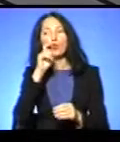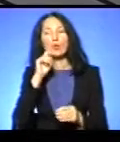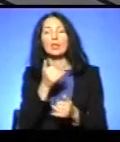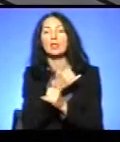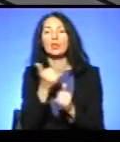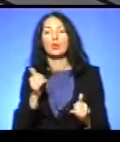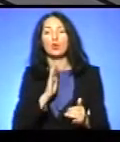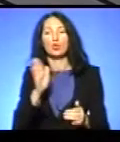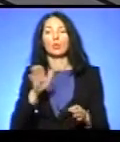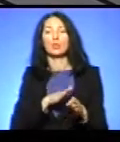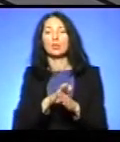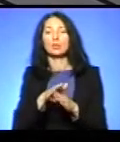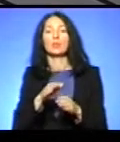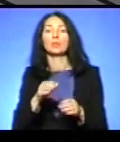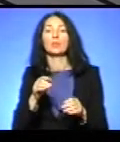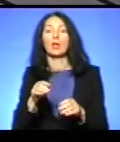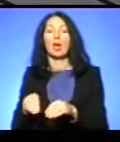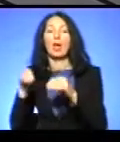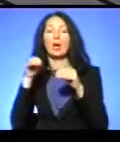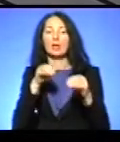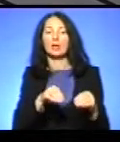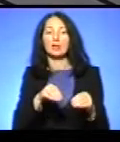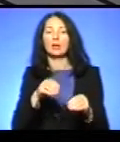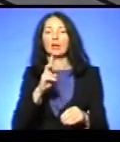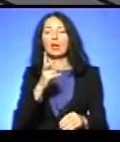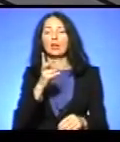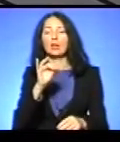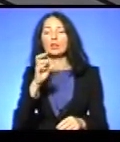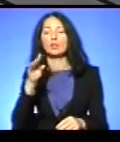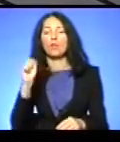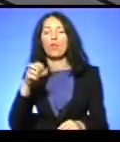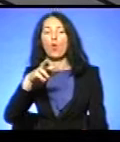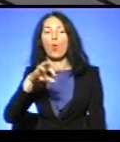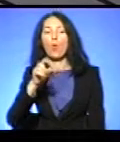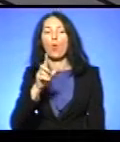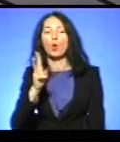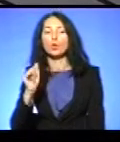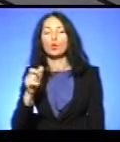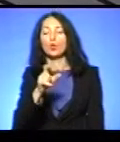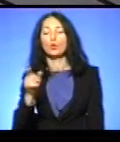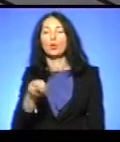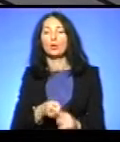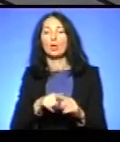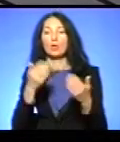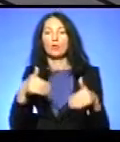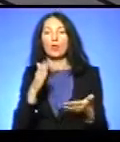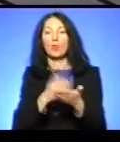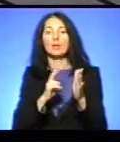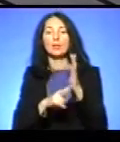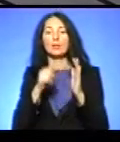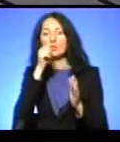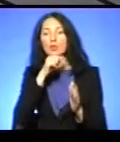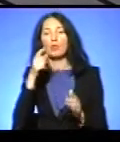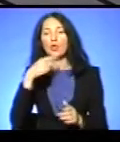бути здійснені трансплантації кісткового мозку. Людям, які вже досягли 8-річного віку, говорить і лікар